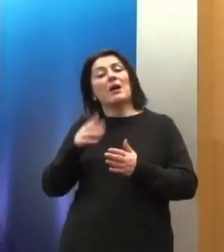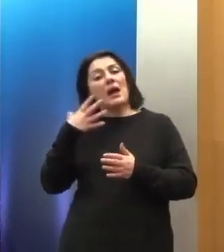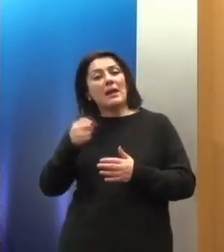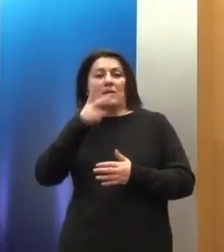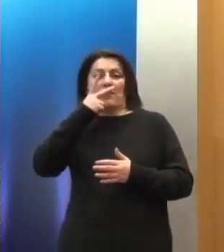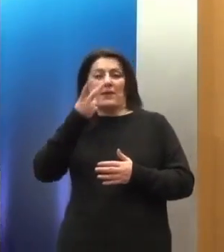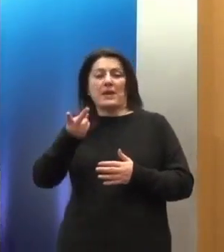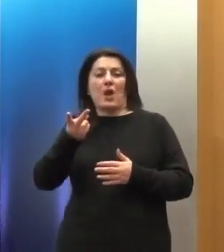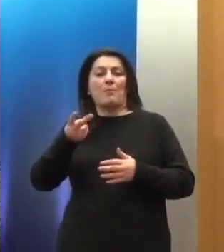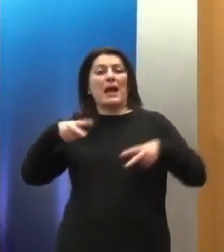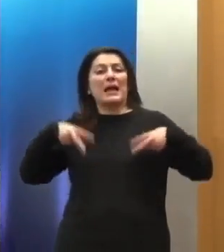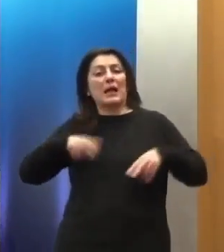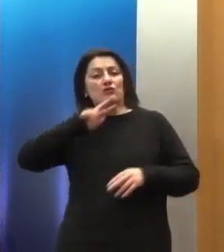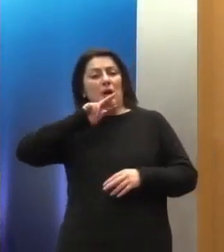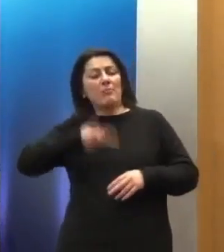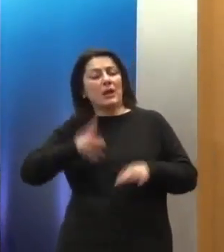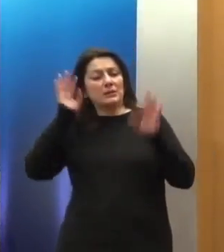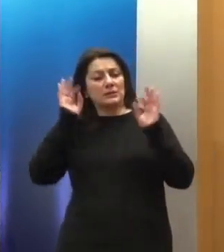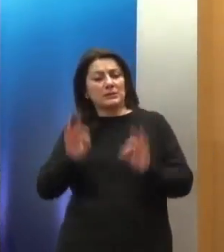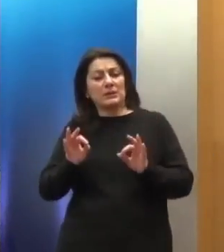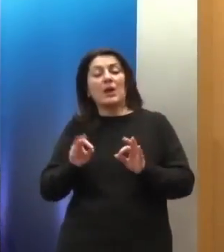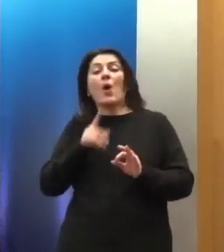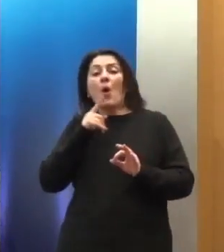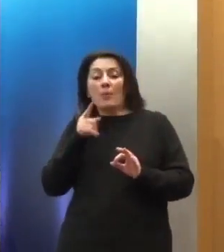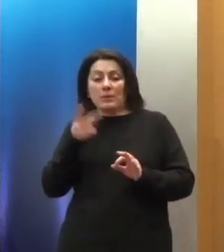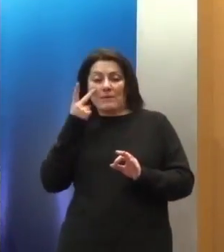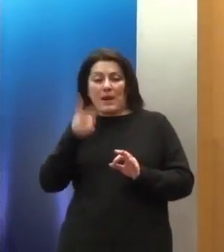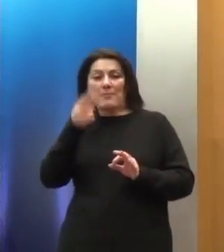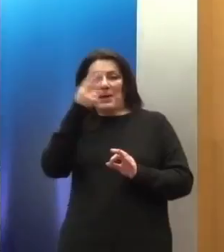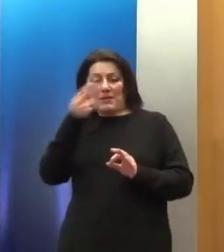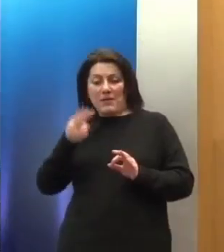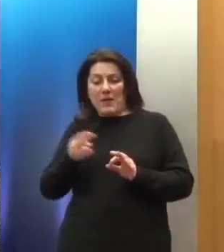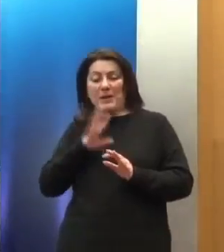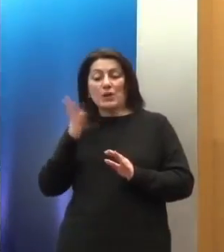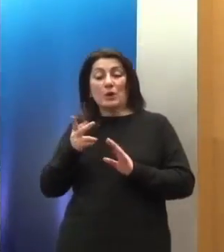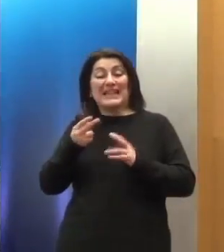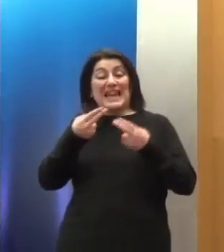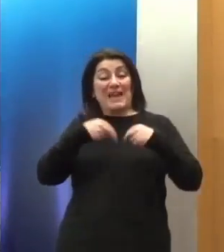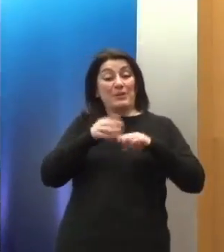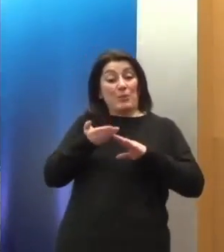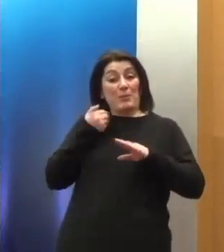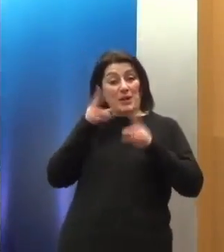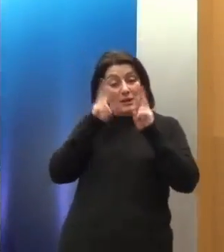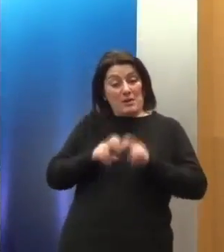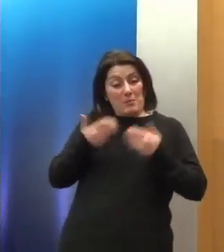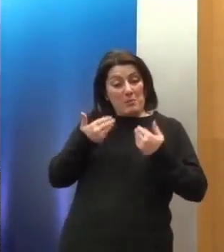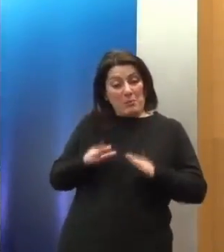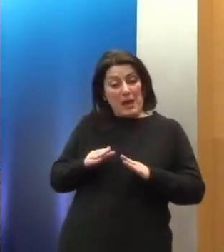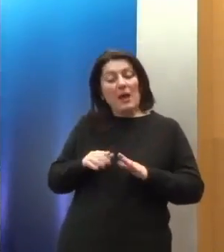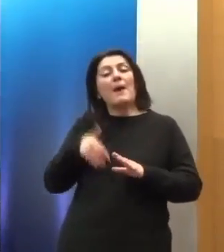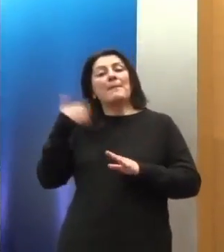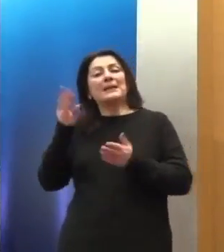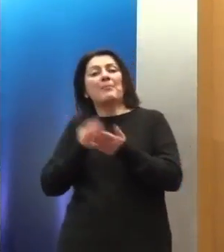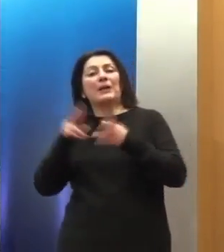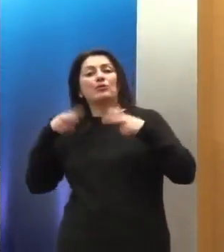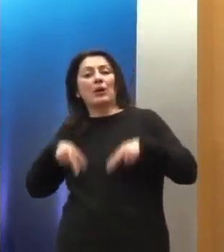απαντήσει το κράτος και επανέρχεται μετά στα θέματα τα οποία εντοπίζει η Επιτροπή, ακριβώς για να μην χάνεται ο καθένας, το κάθε κράτος, μέσα σε αυτές τις